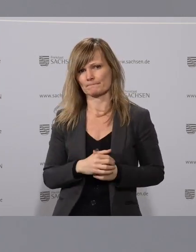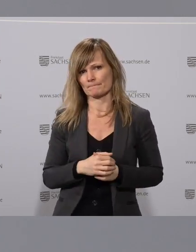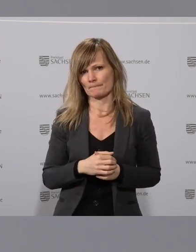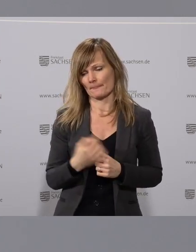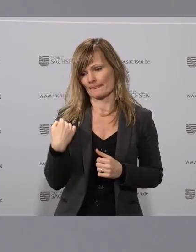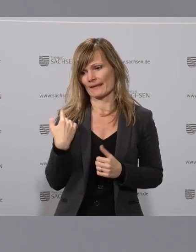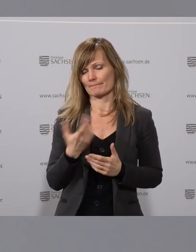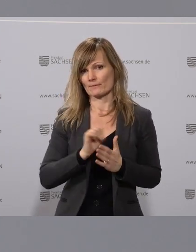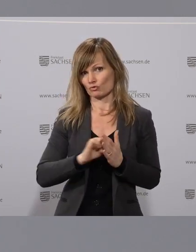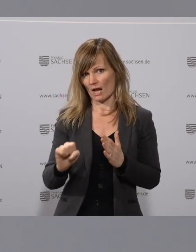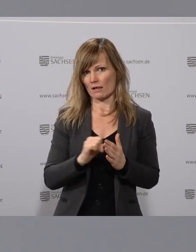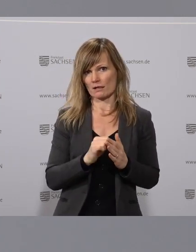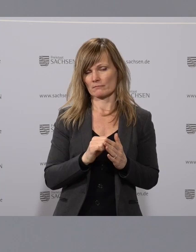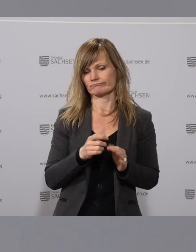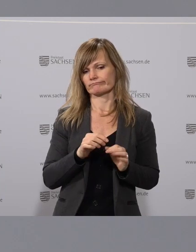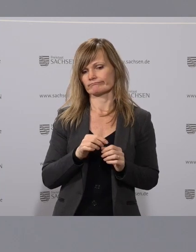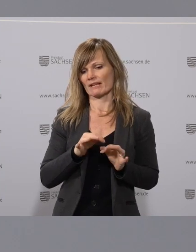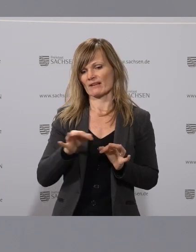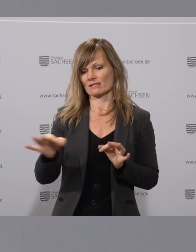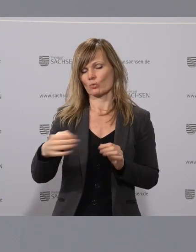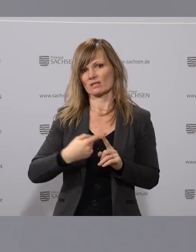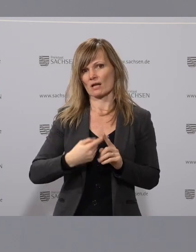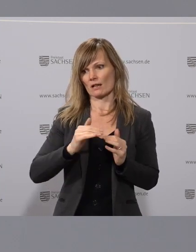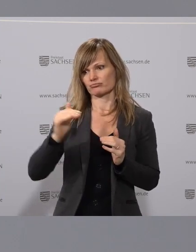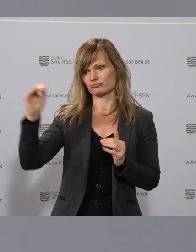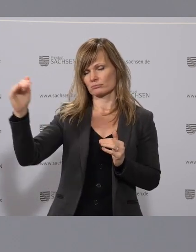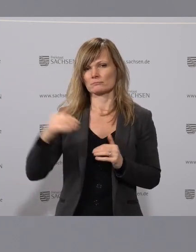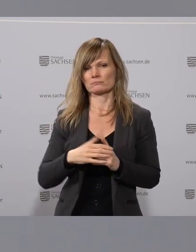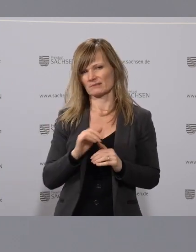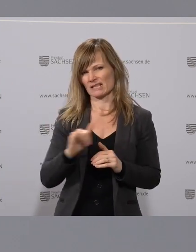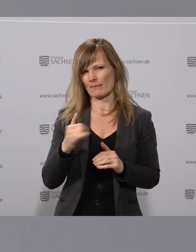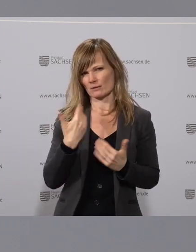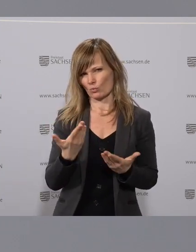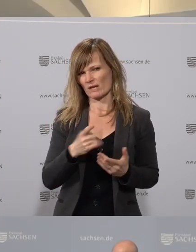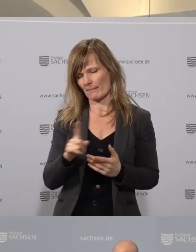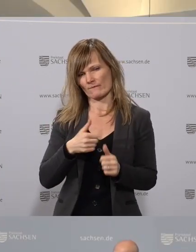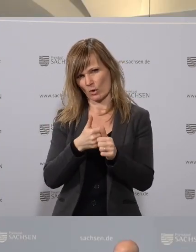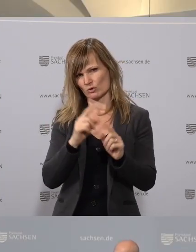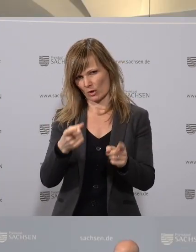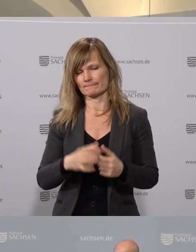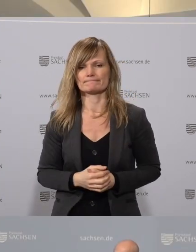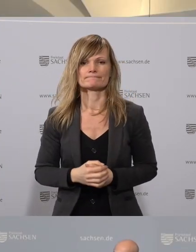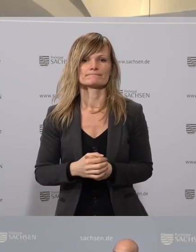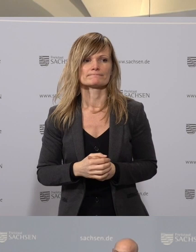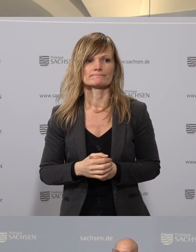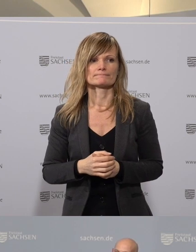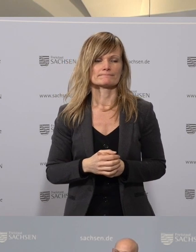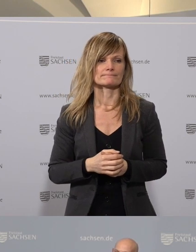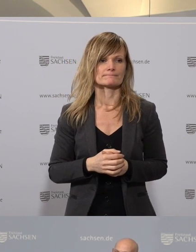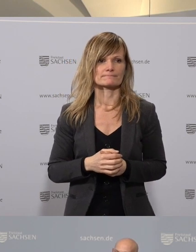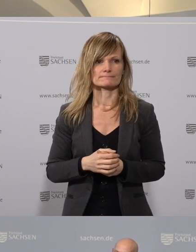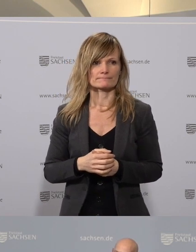Infektionszahlenentwicklung genannt. Das gilt bei jeder Demonstration, auch bei diesen Demonstrationen. Kai Kollenberg, FAZ.